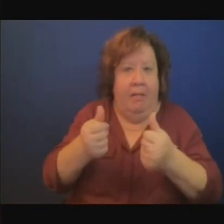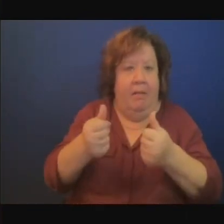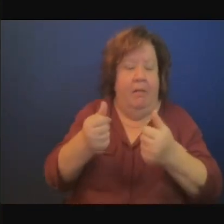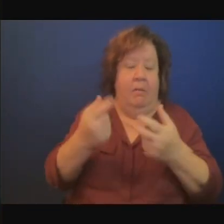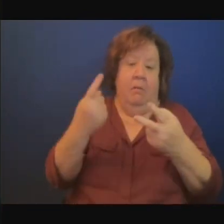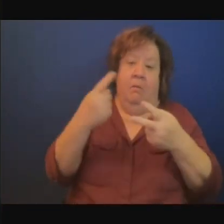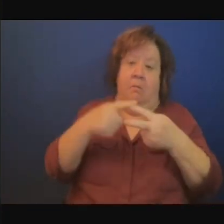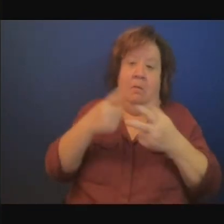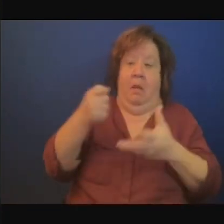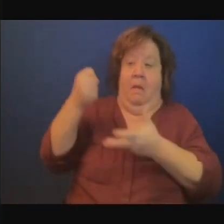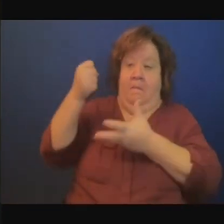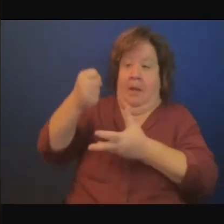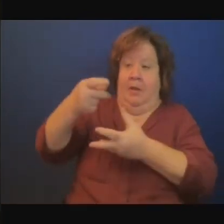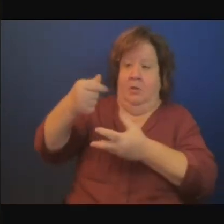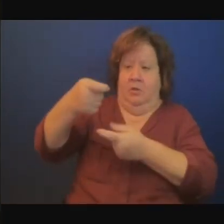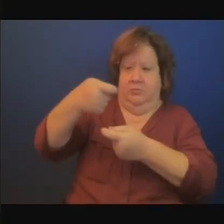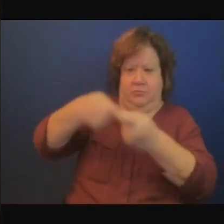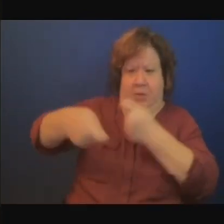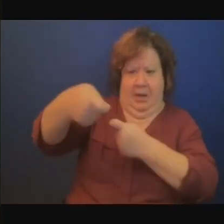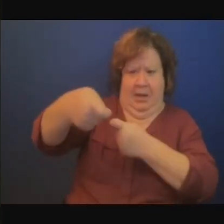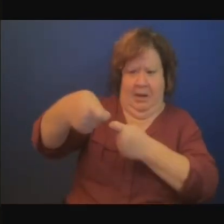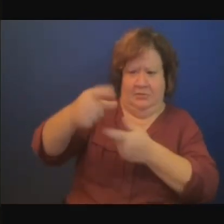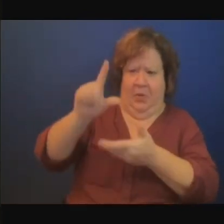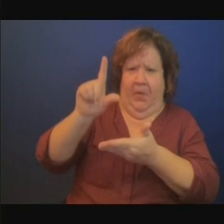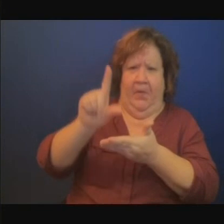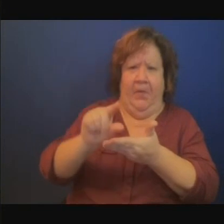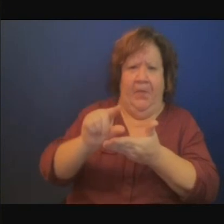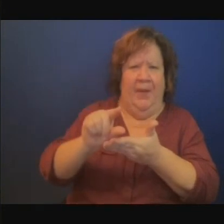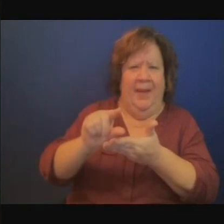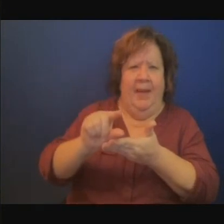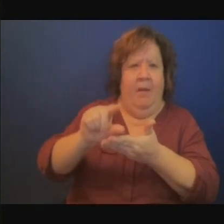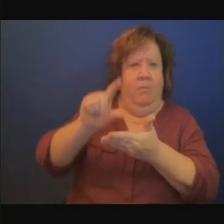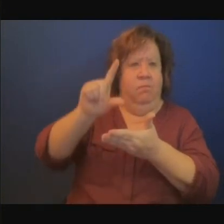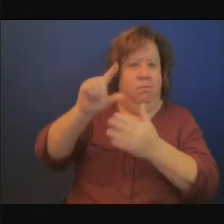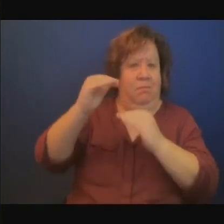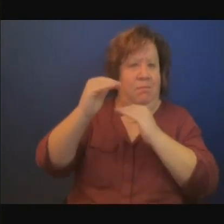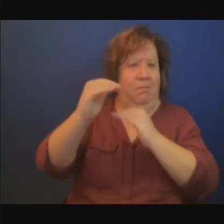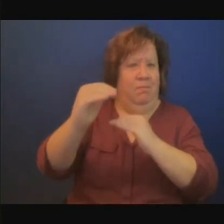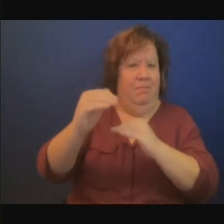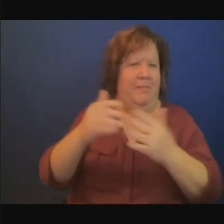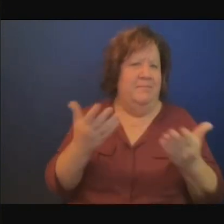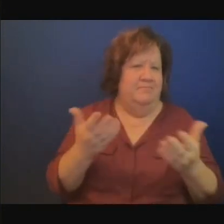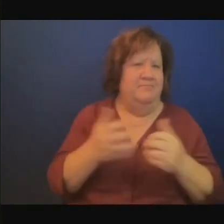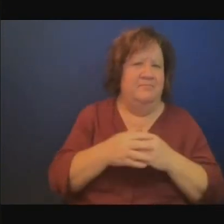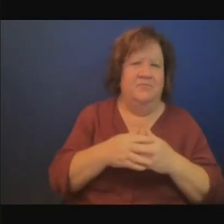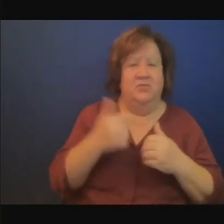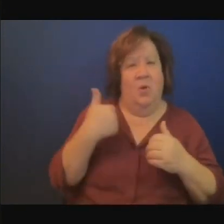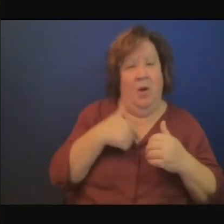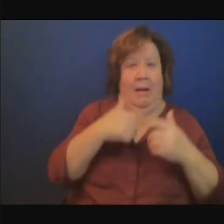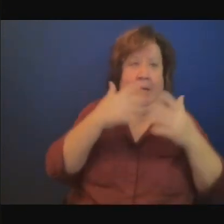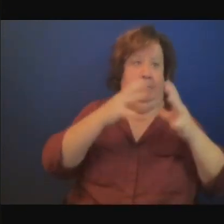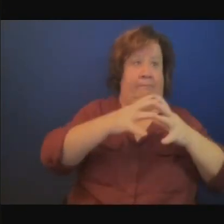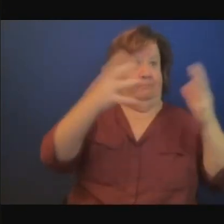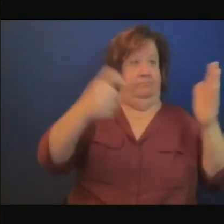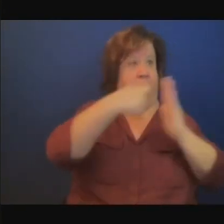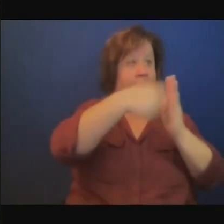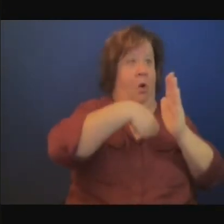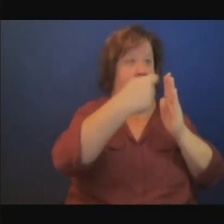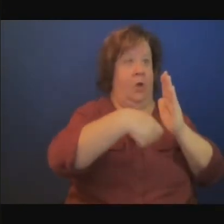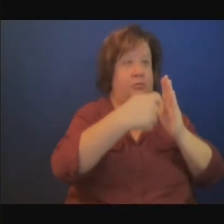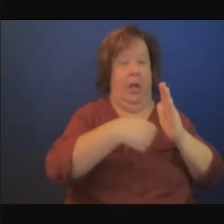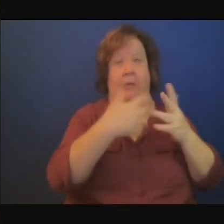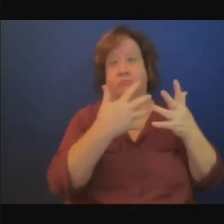financières et il faut les soutenir il faut les encourager à